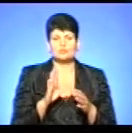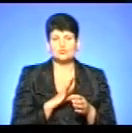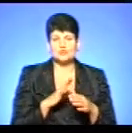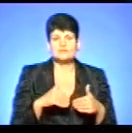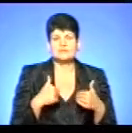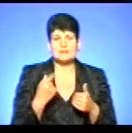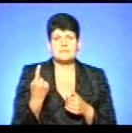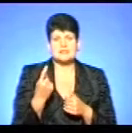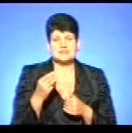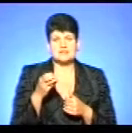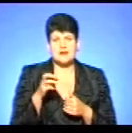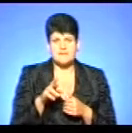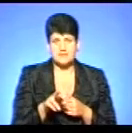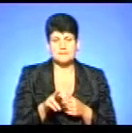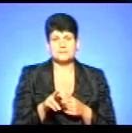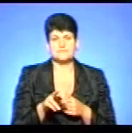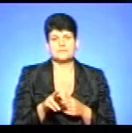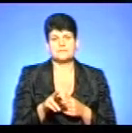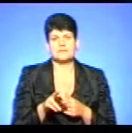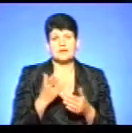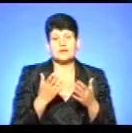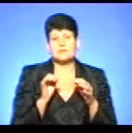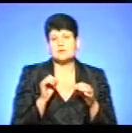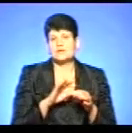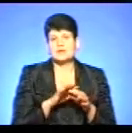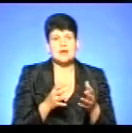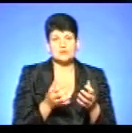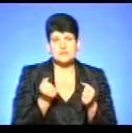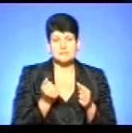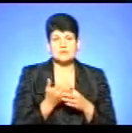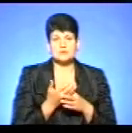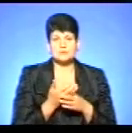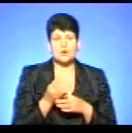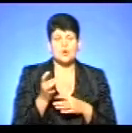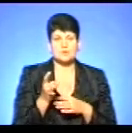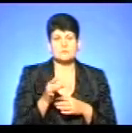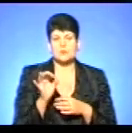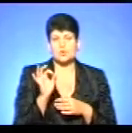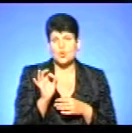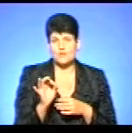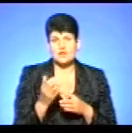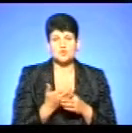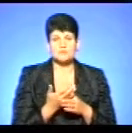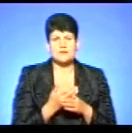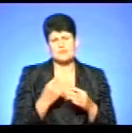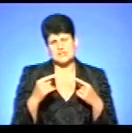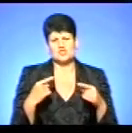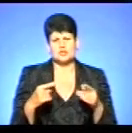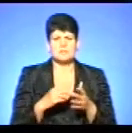травня, які звернулися, які, можливо, і не отримали субсидій, бо розмір нульовий субсидій або з інших причин,